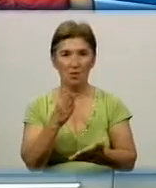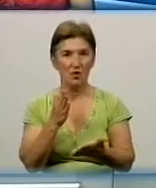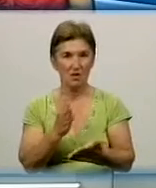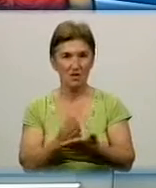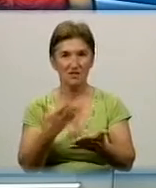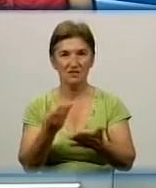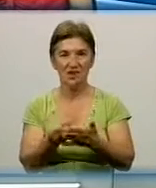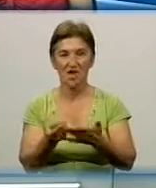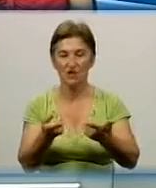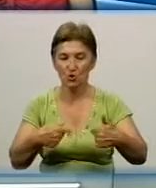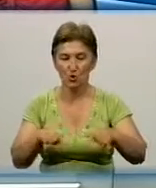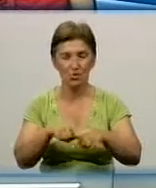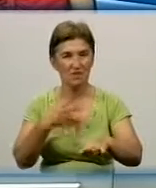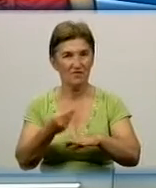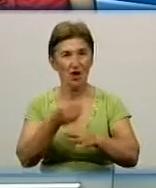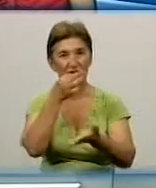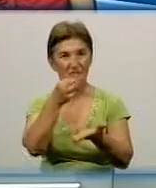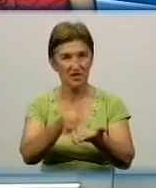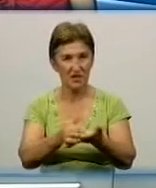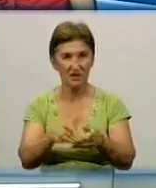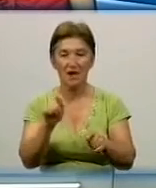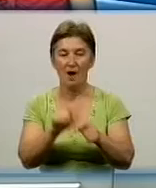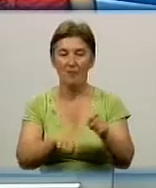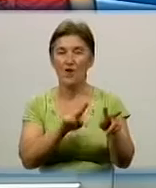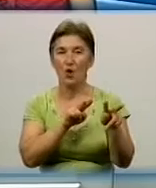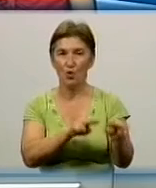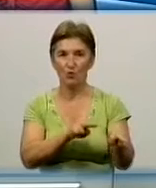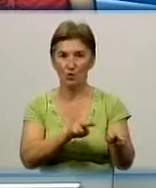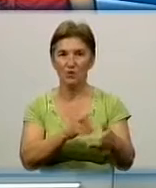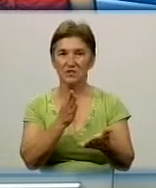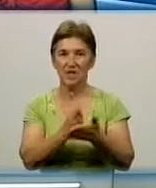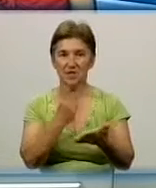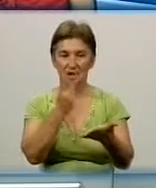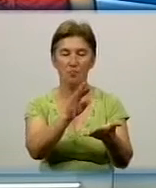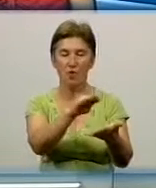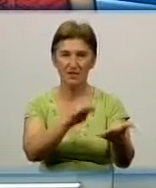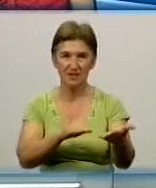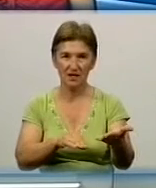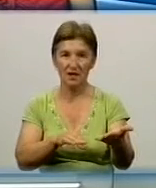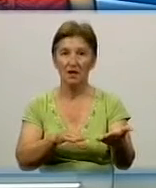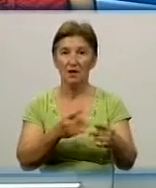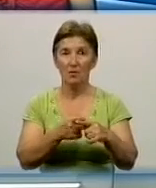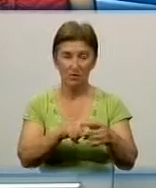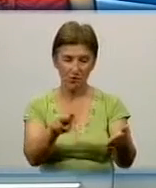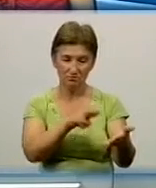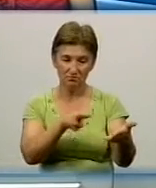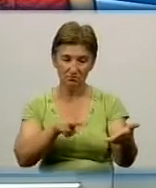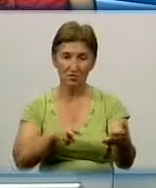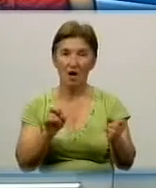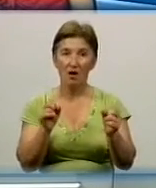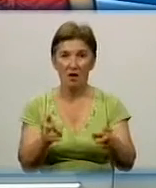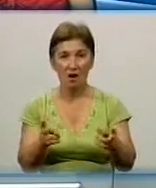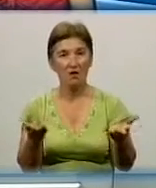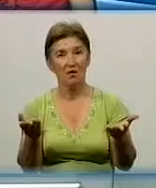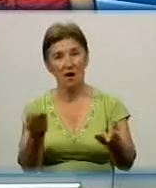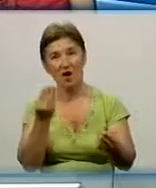структура і своя відповідальність, яка теж контролюється. Є відповідні показники, по яким там відслідковується, хто як ефективно